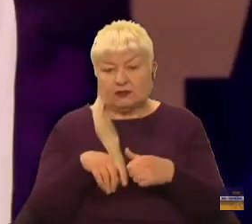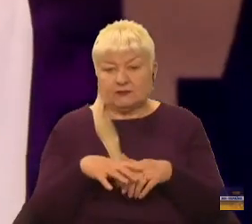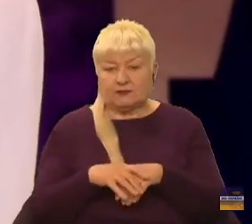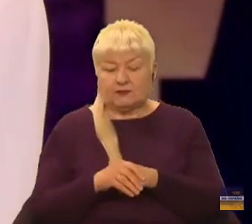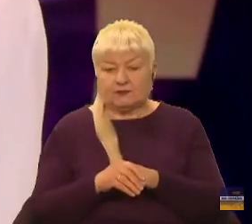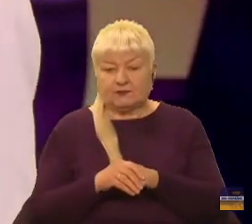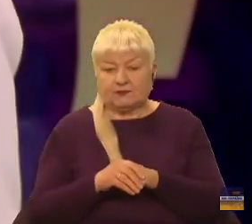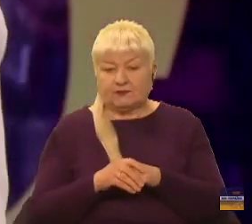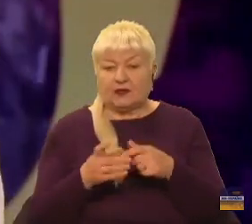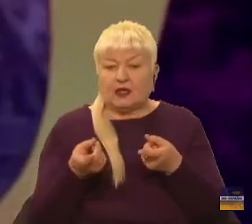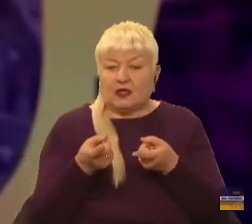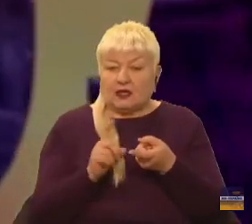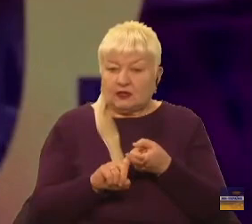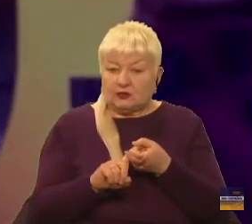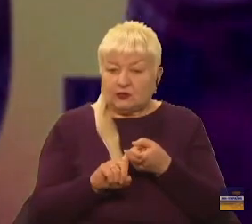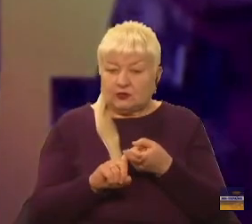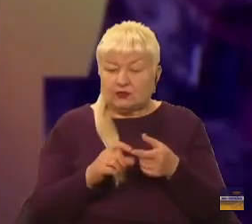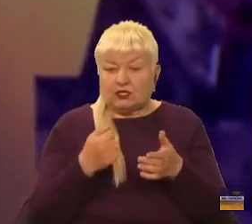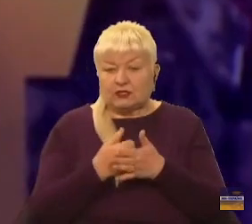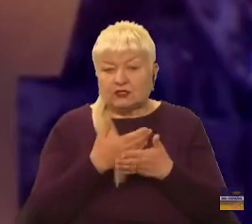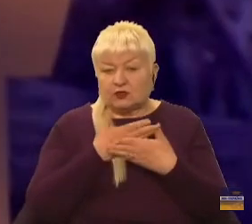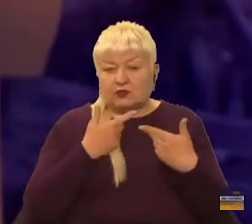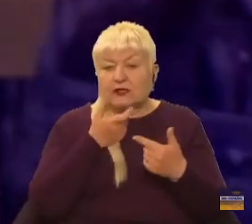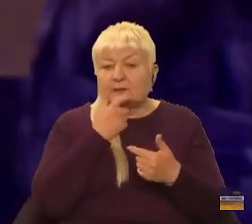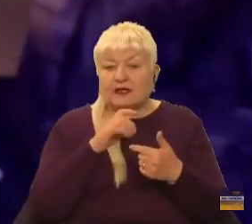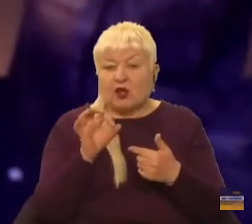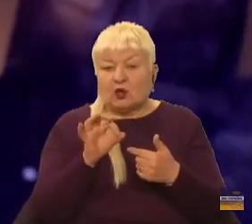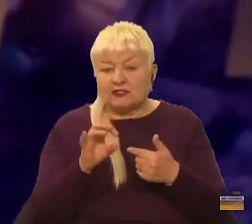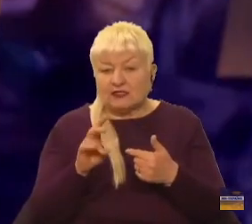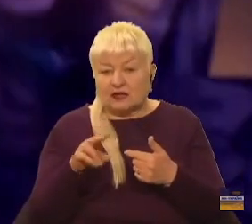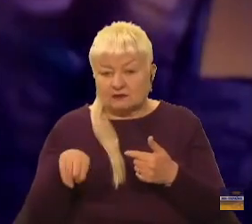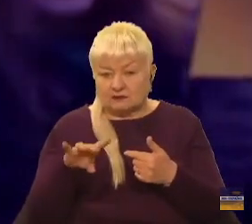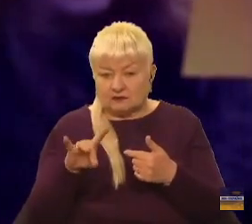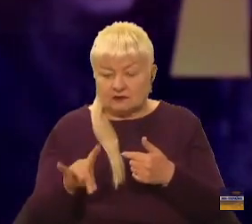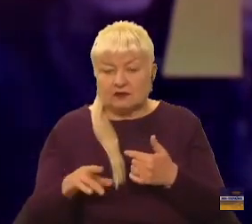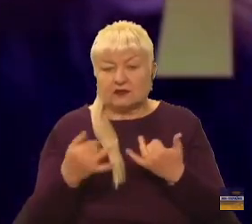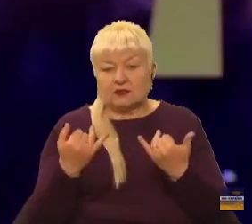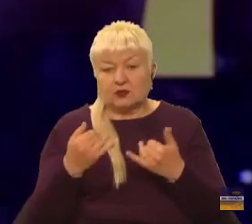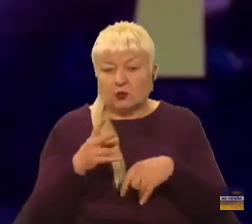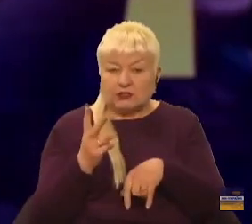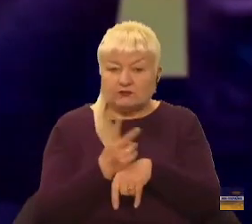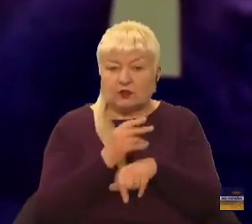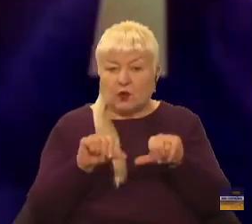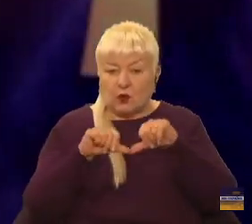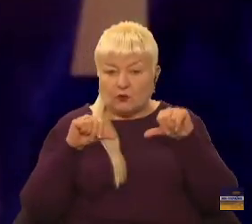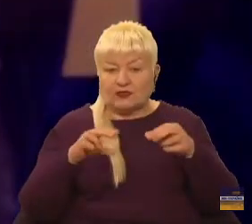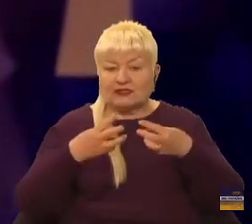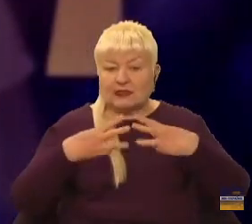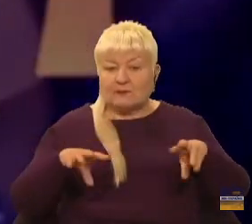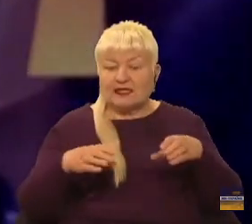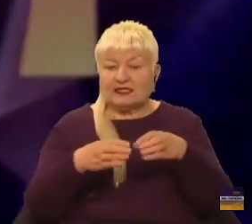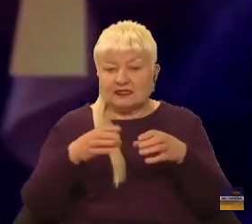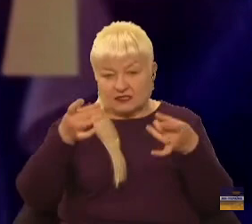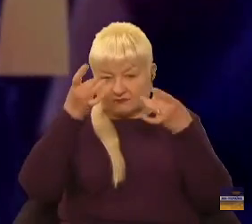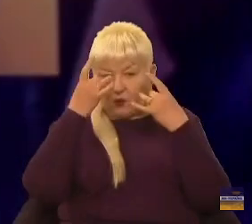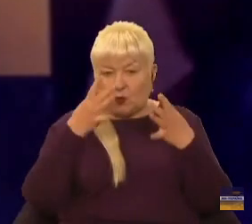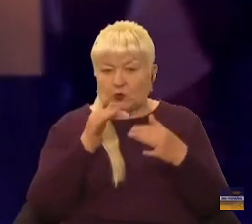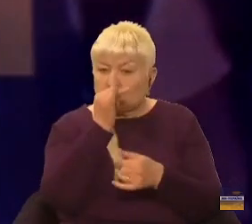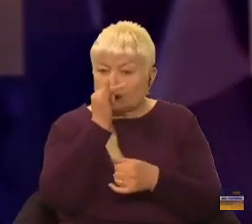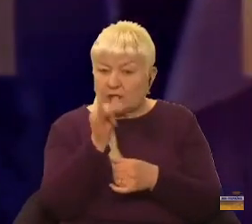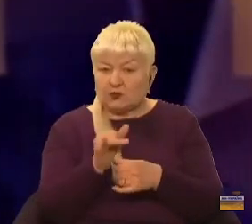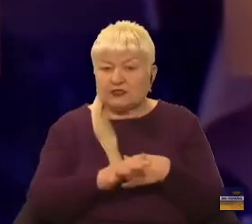Так, долучається до нас пан Олександр. Тим часом я скажу, що сьогодні вдруге комісію Міністерства культури не пустили